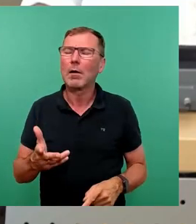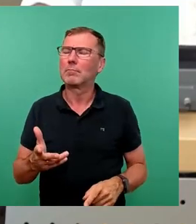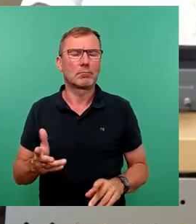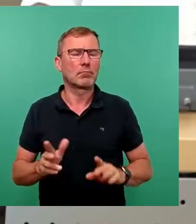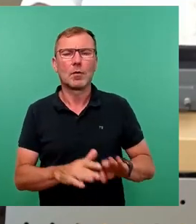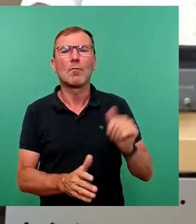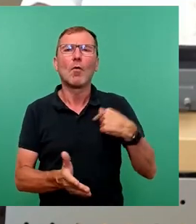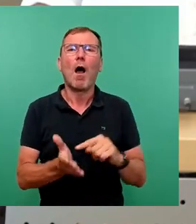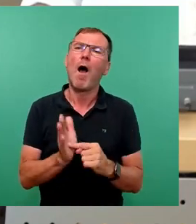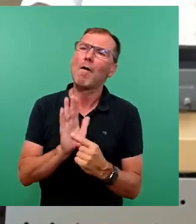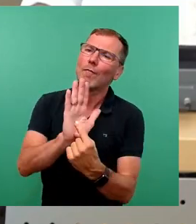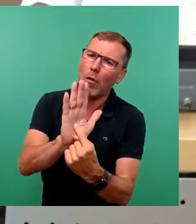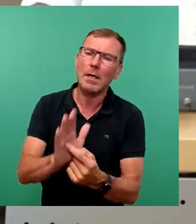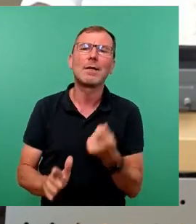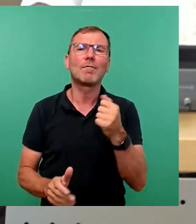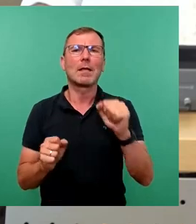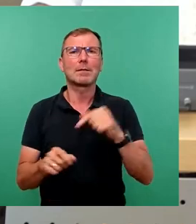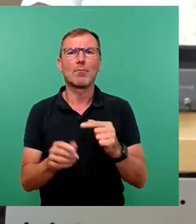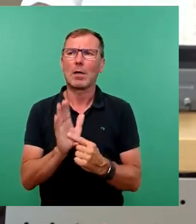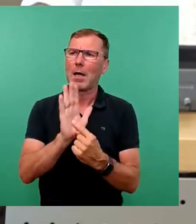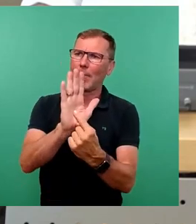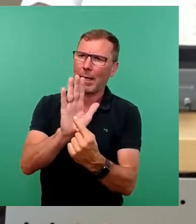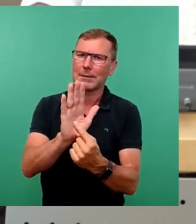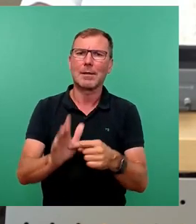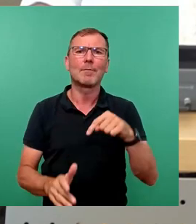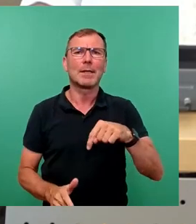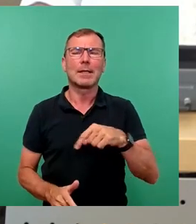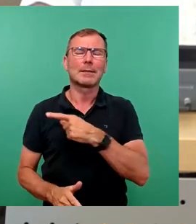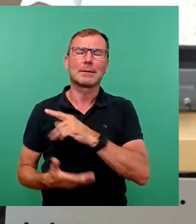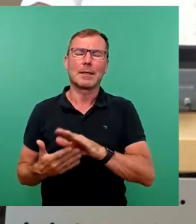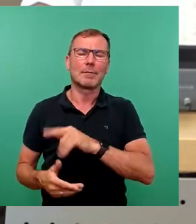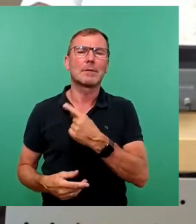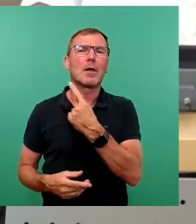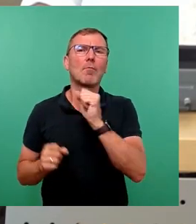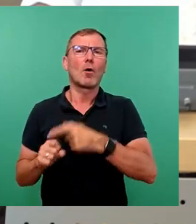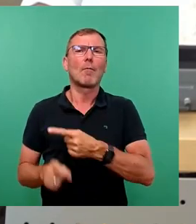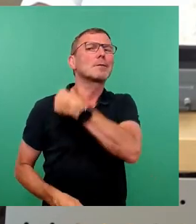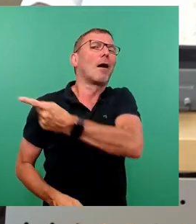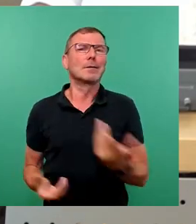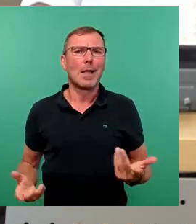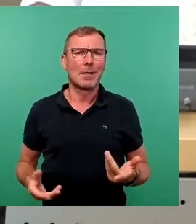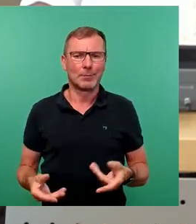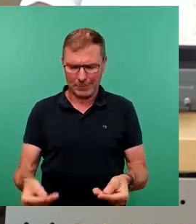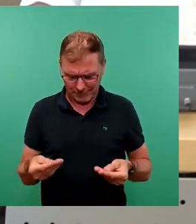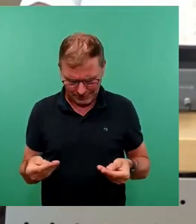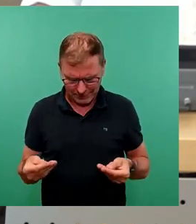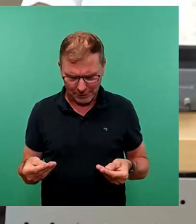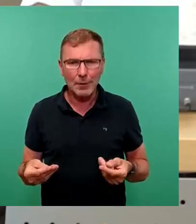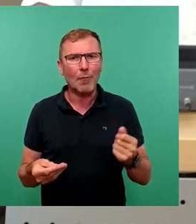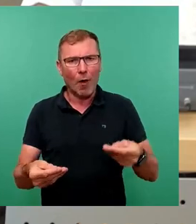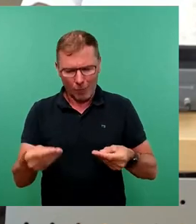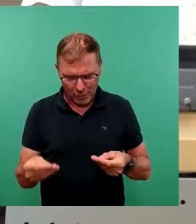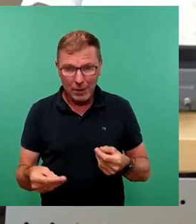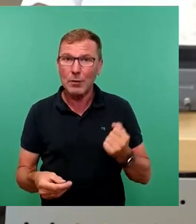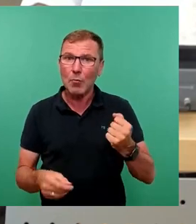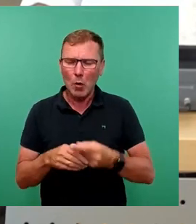Früher wurde das dem Finanzbürgermeister vorgelegt, das ist er jetzt der Einfachheit halber gleich selber, muss ihm vorgelegt werden. Und wenn